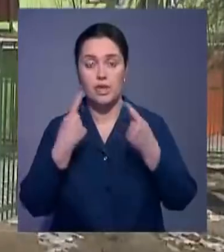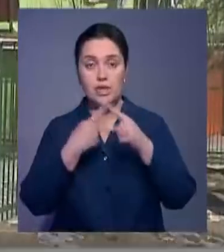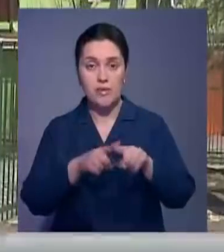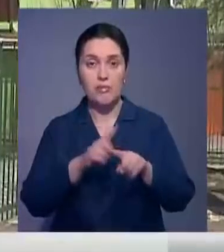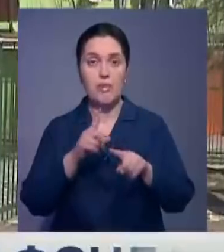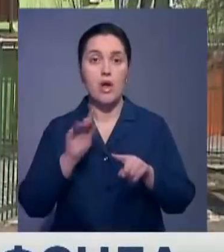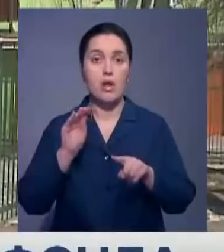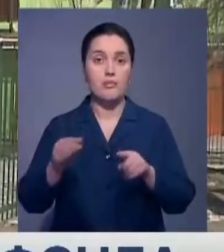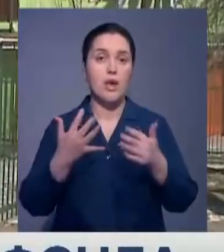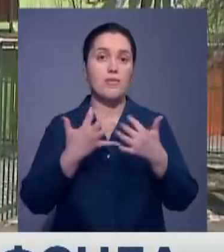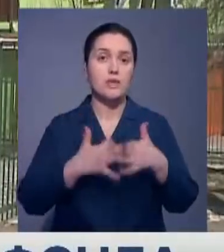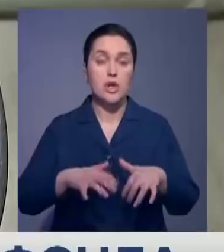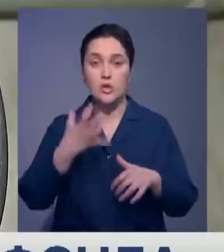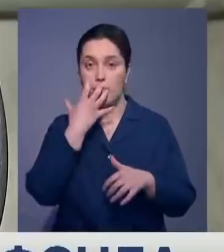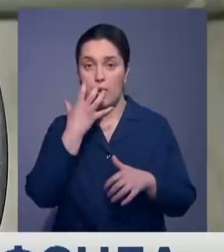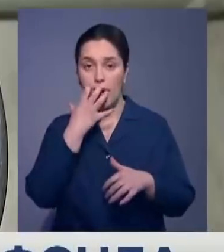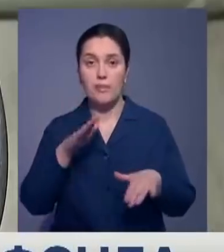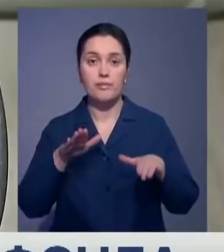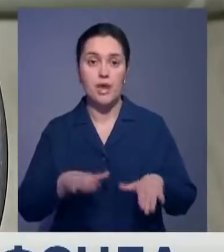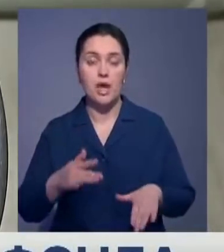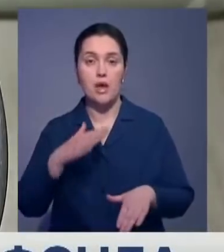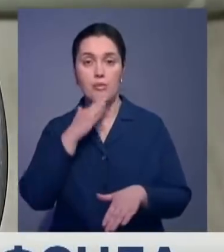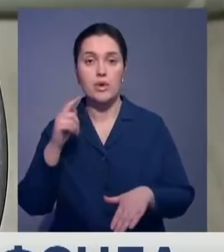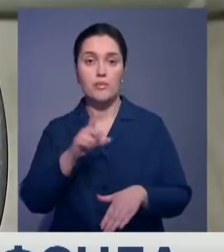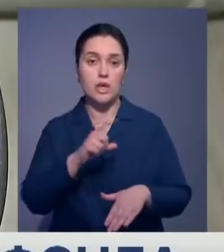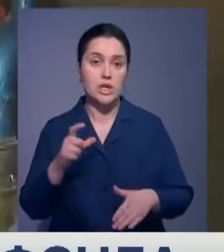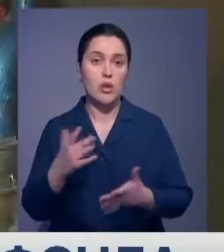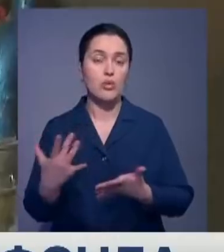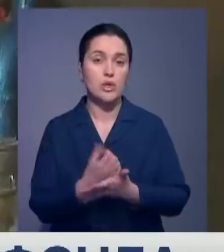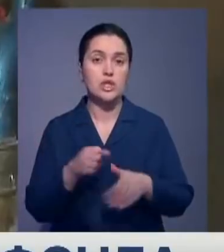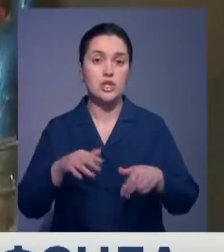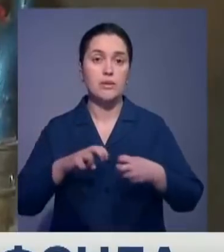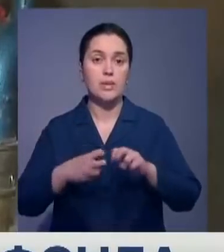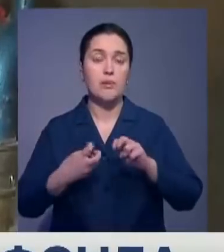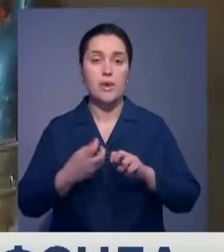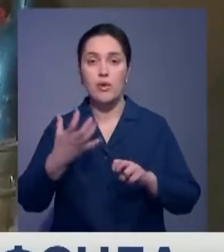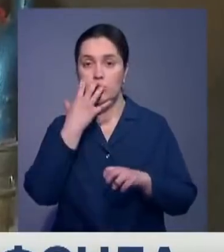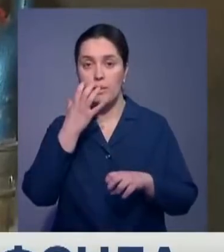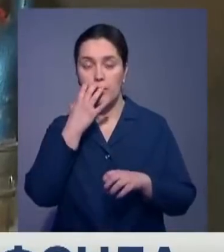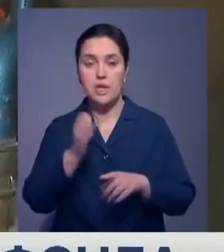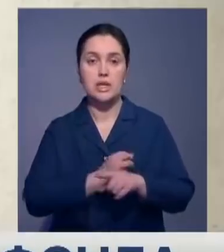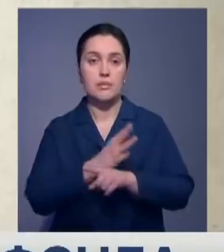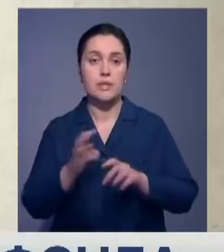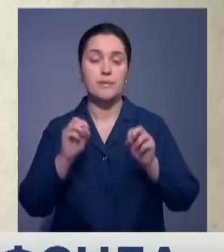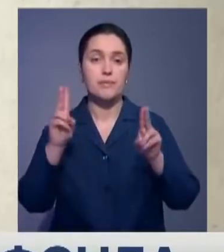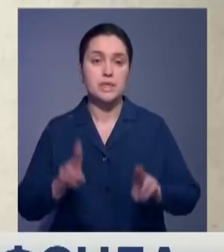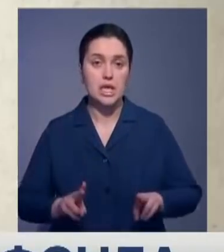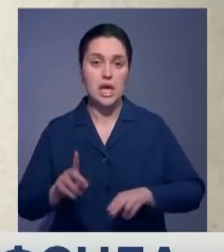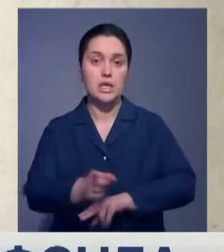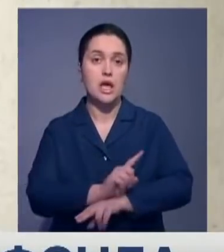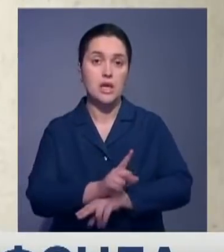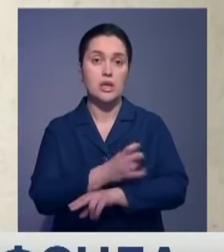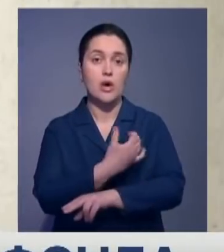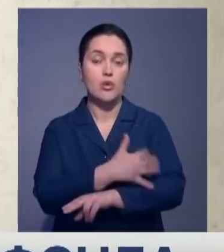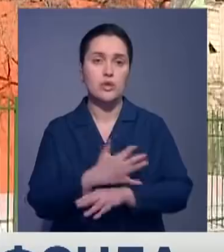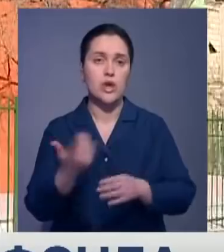за счет установки автоматического теплового пункта в одной из многоэтажек удалось решить проблему теплоснабжения. Специальный датчик